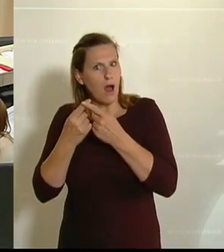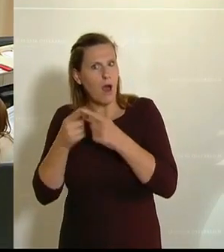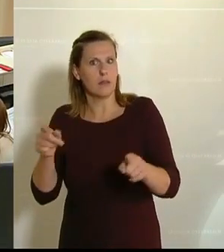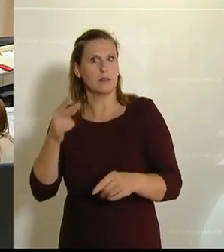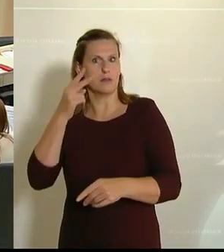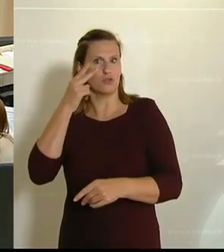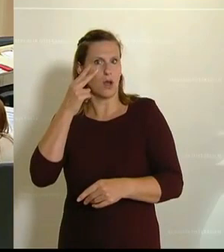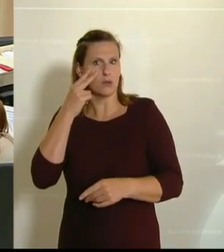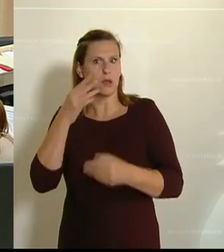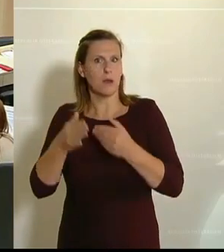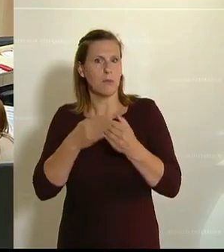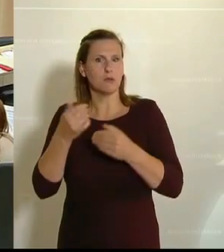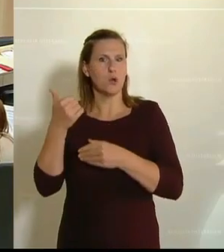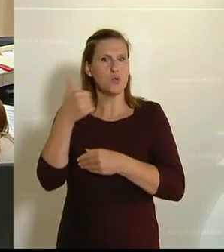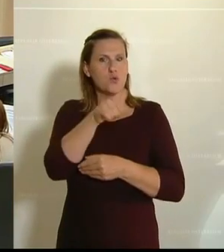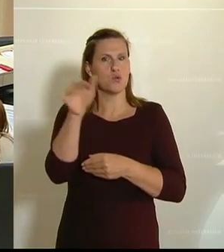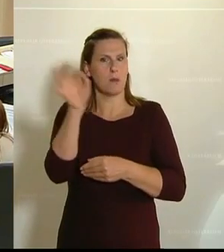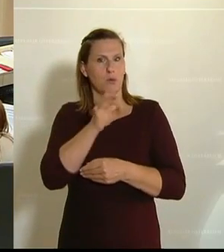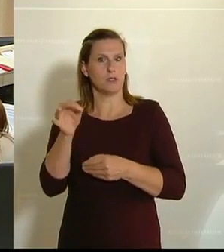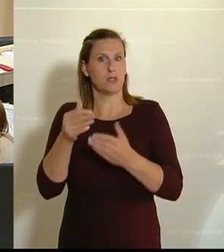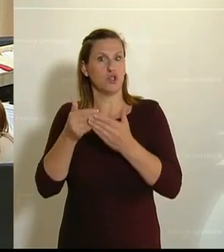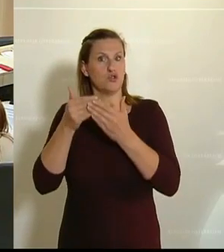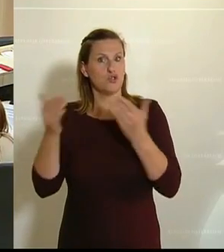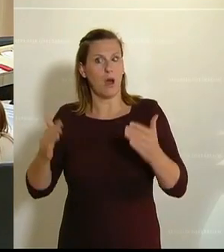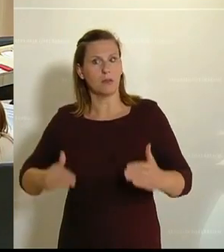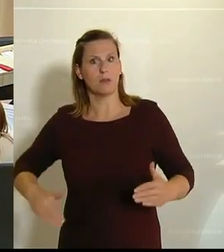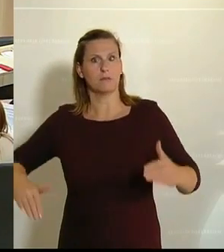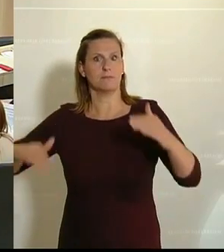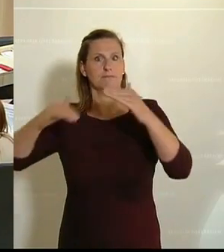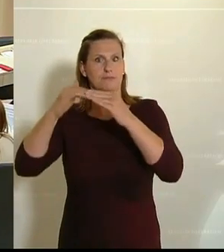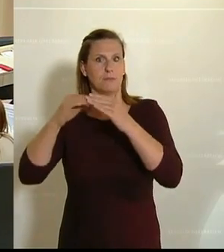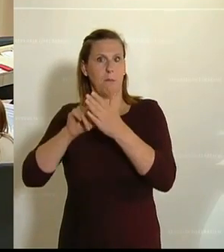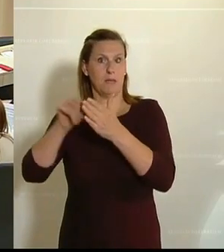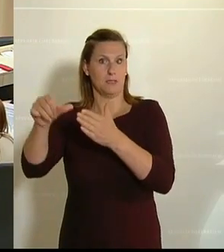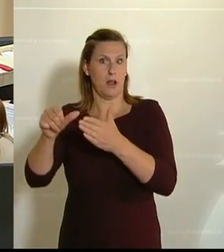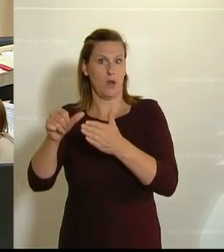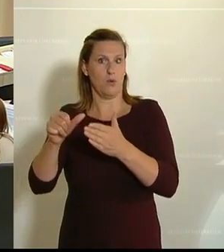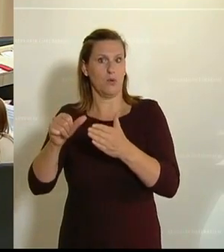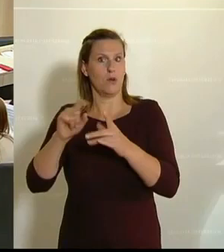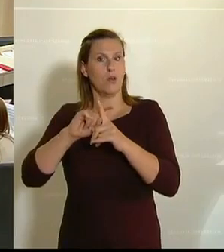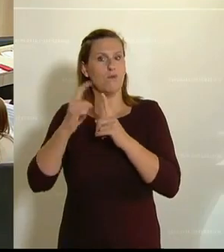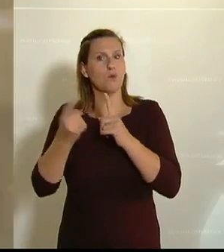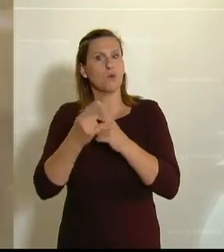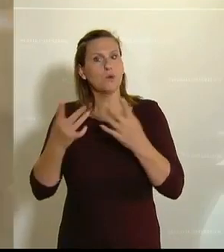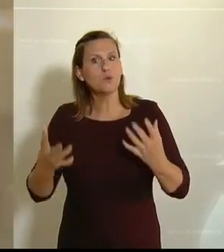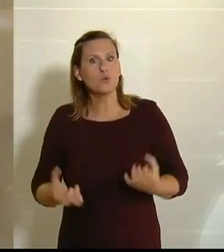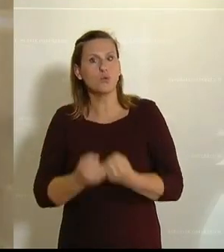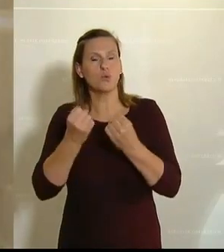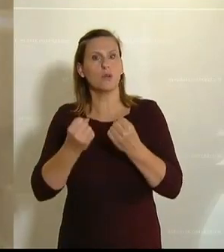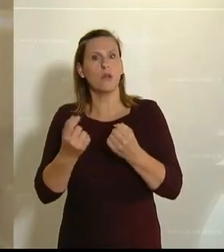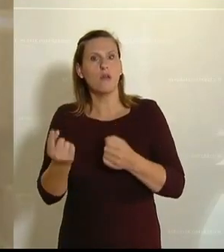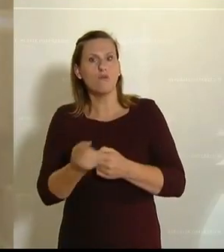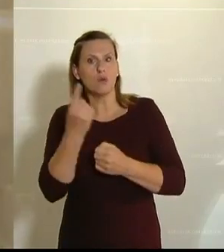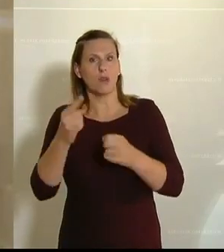gibt es zum Beispiel hundertprozentige Entschädigungszahlungen für die Kulturschaffenden, für die Dauer des Shutdowns im